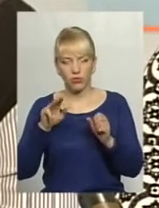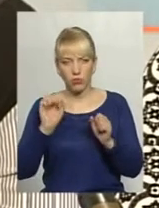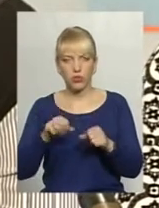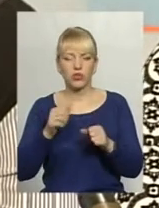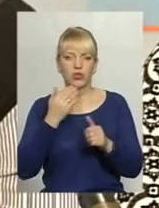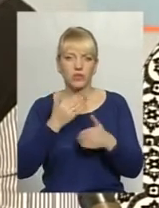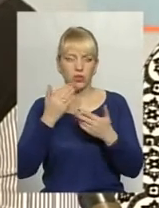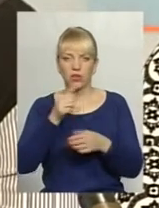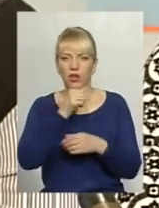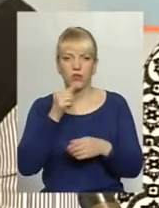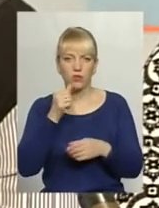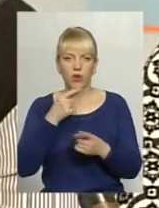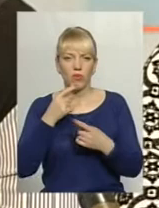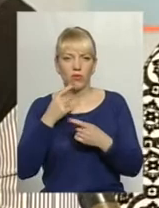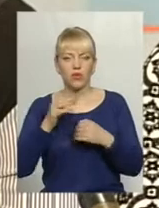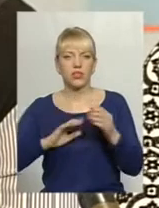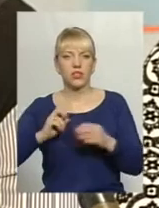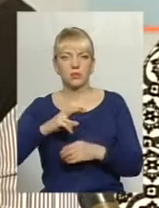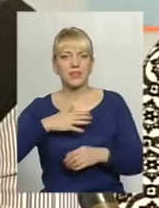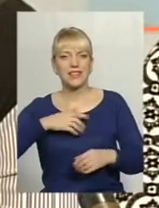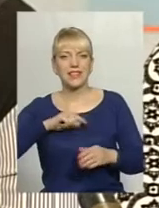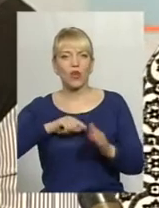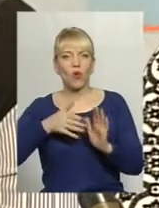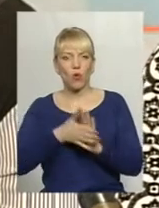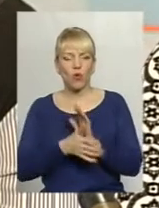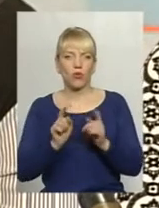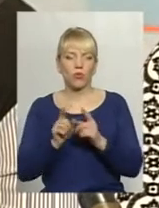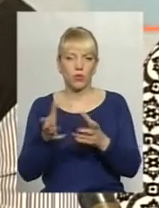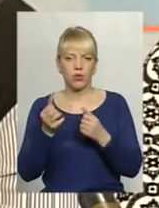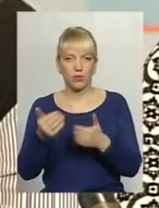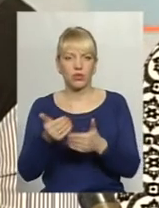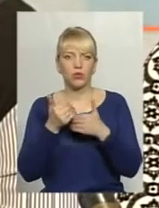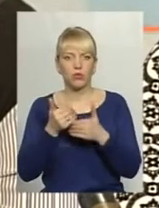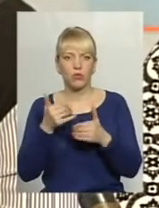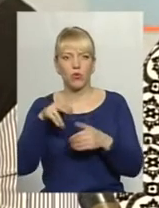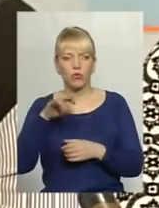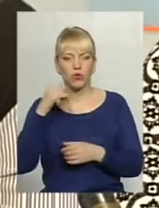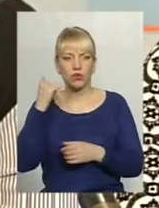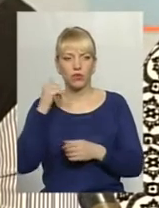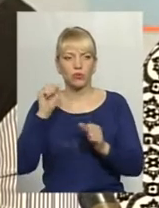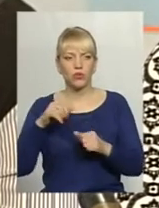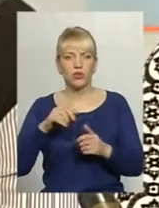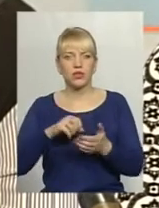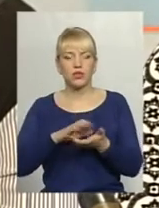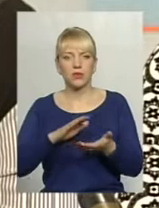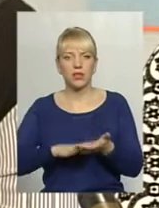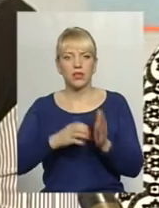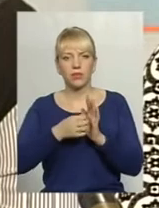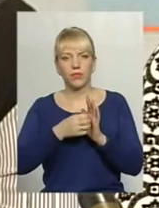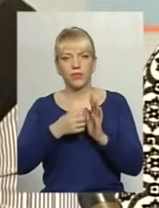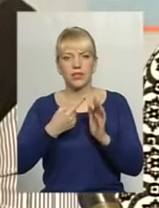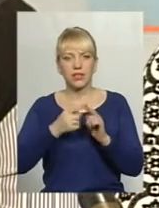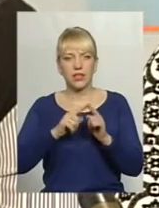анонімно, порозмовляти і таким чином отримувати психологічну допомогу по телефону. Можна записати номер телефона, це